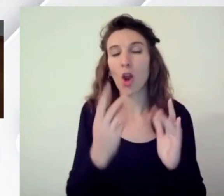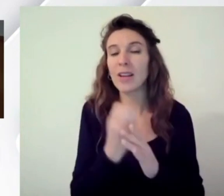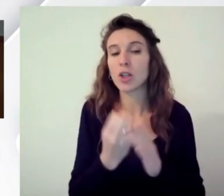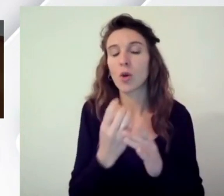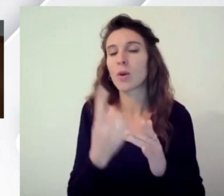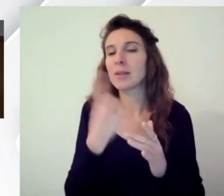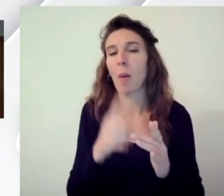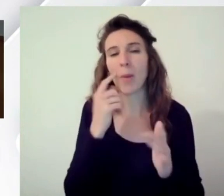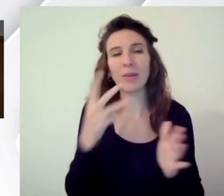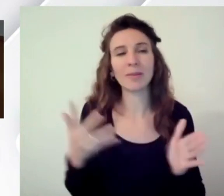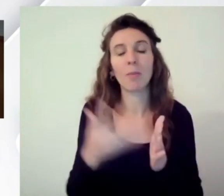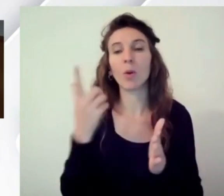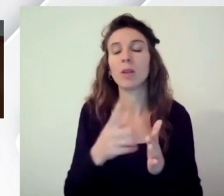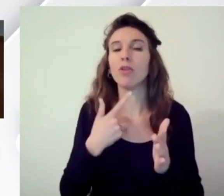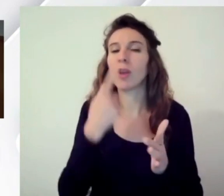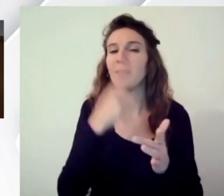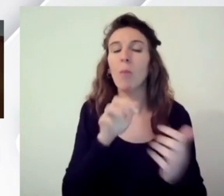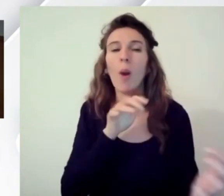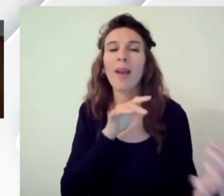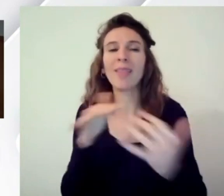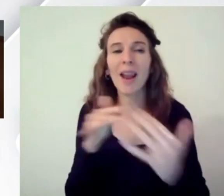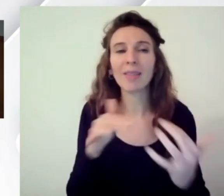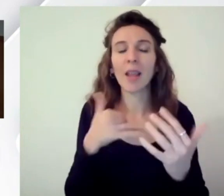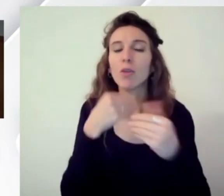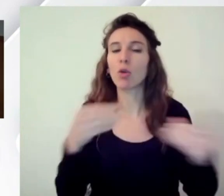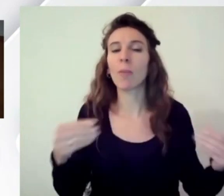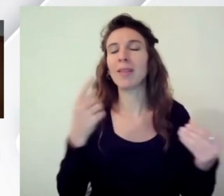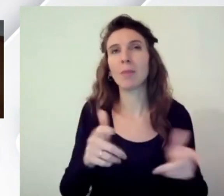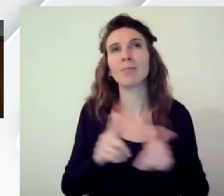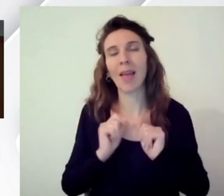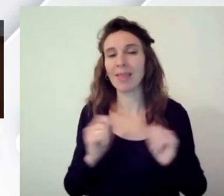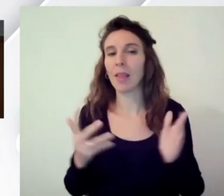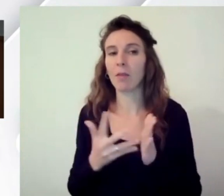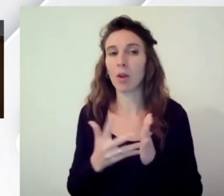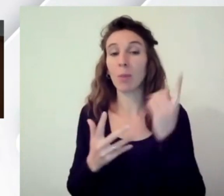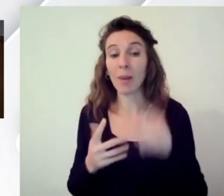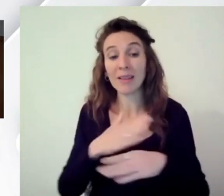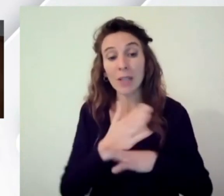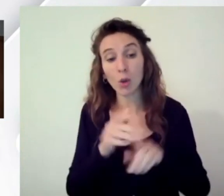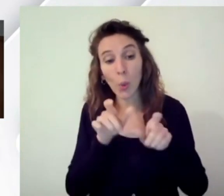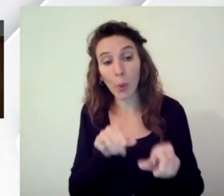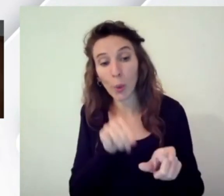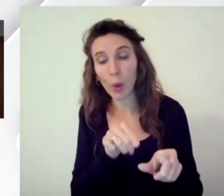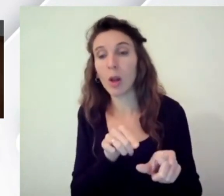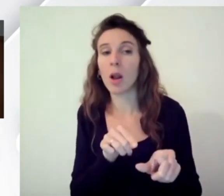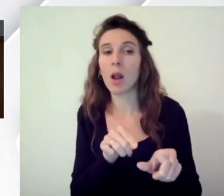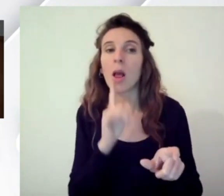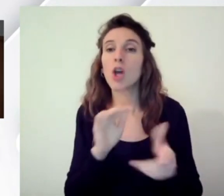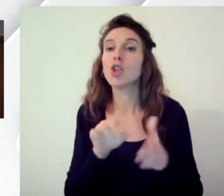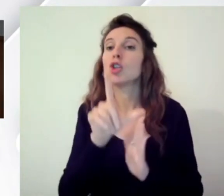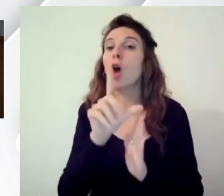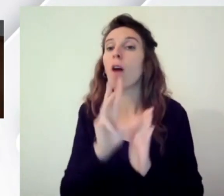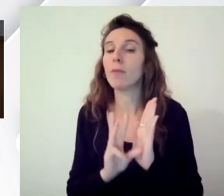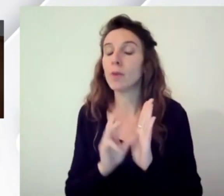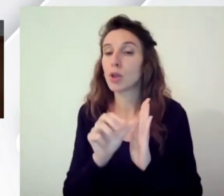multimedialità interattività quindi potrebbero creare delle difficoltà a mio avviso anche in quel settore i software stanno